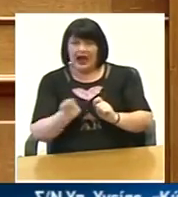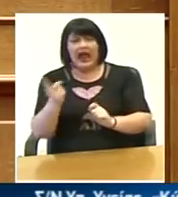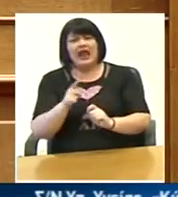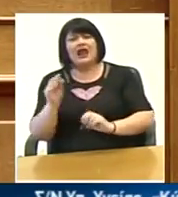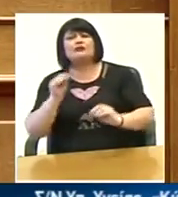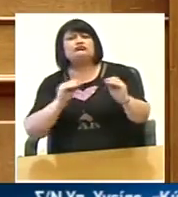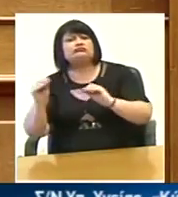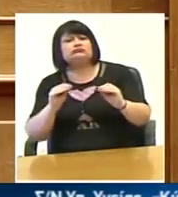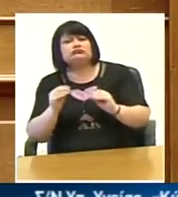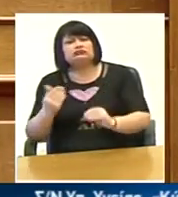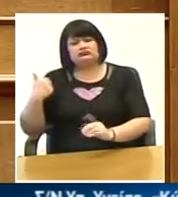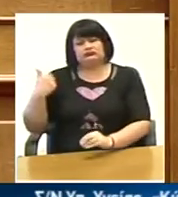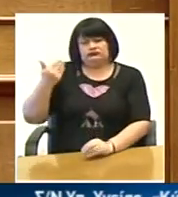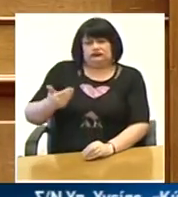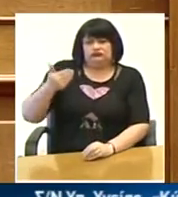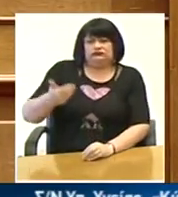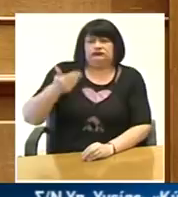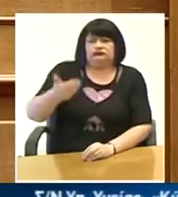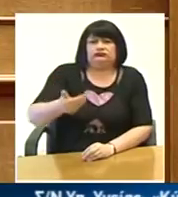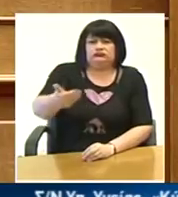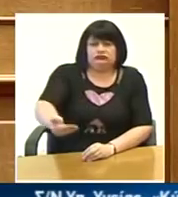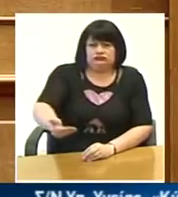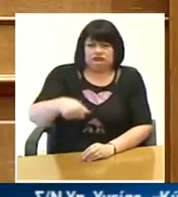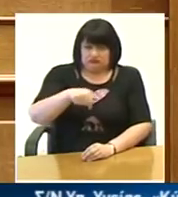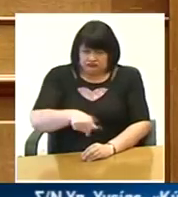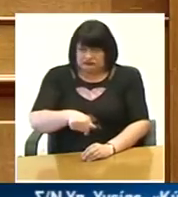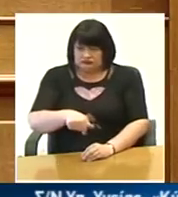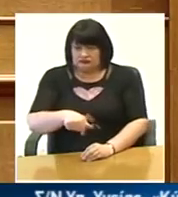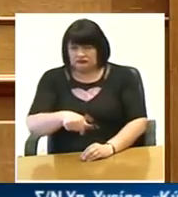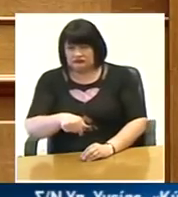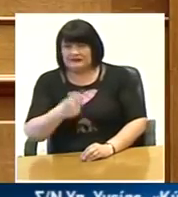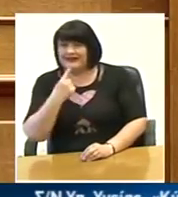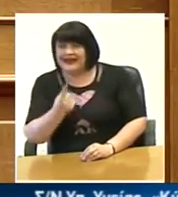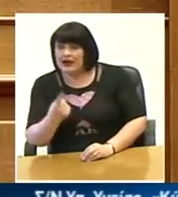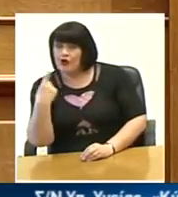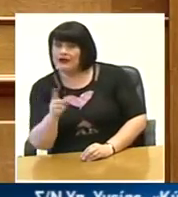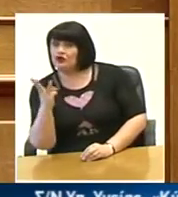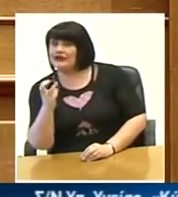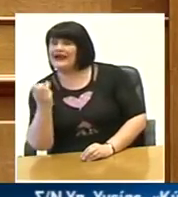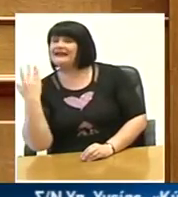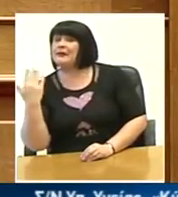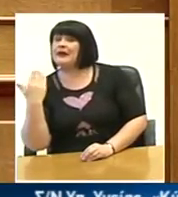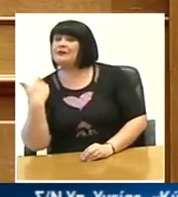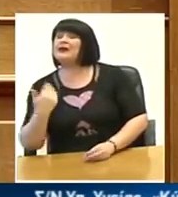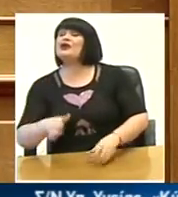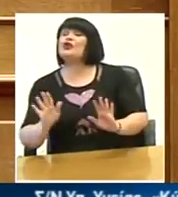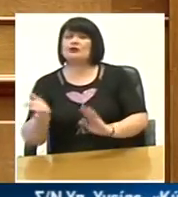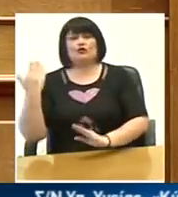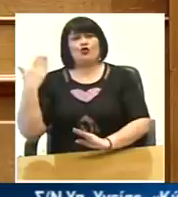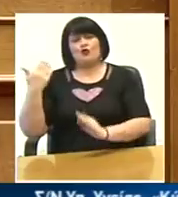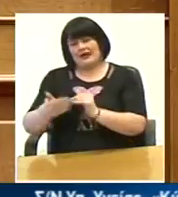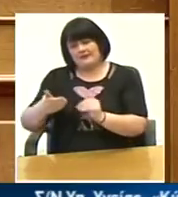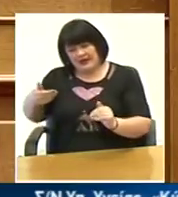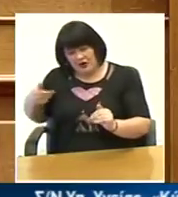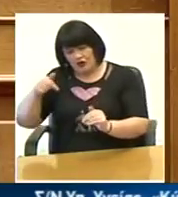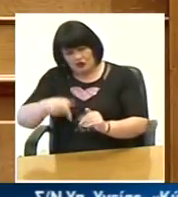έργα από την προηγούμενη περίοδο που δεν είχαν τελειώσει τα 130 δεν τα μετράω αυτά τα 130 έχουν ενταχθεί από την προηγούμενη περίοδο τώρα